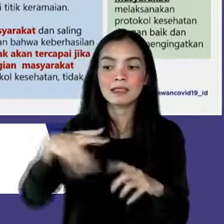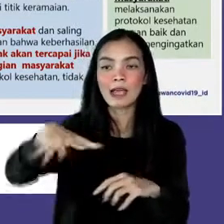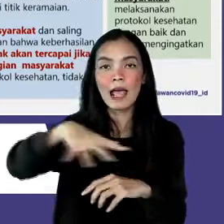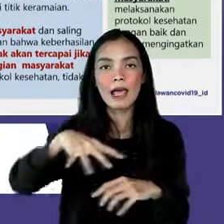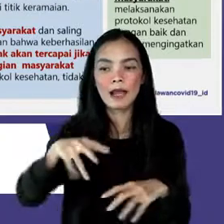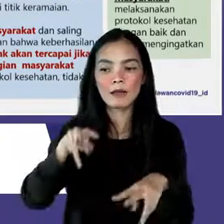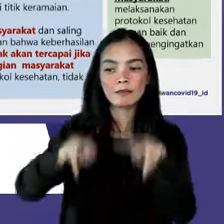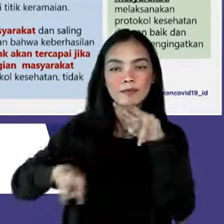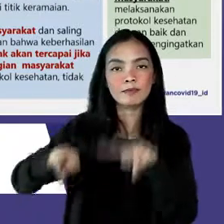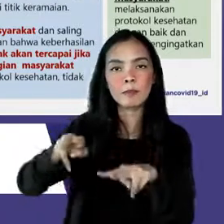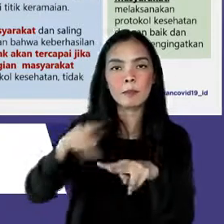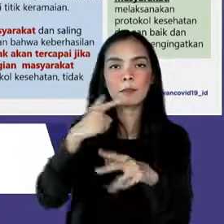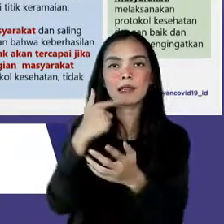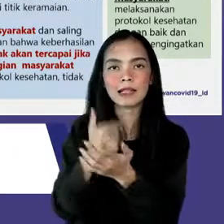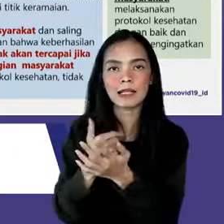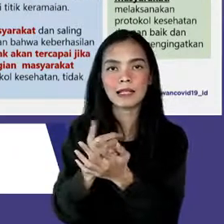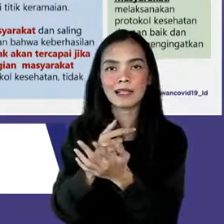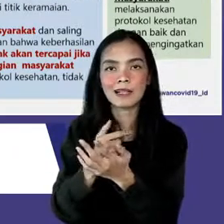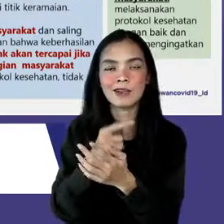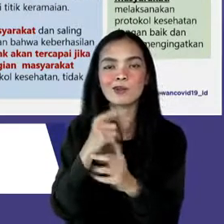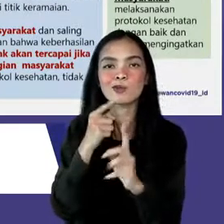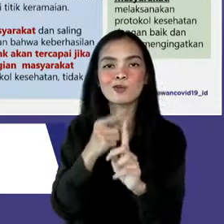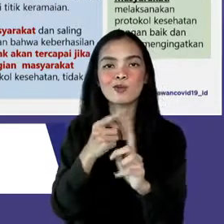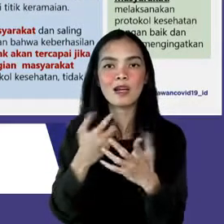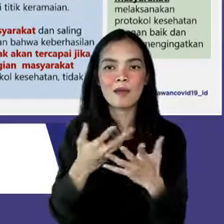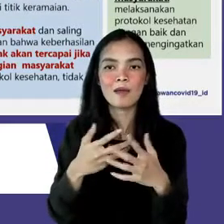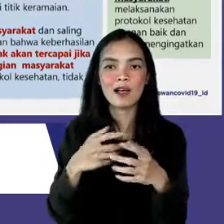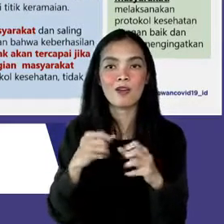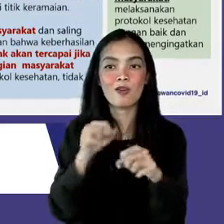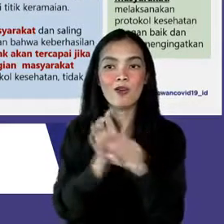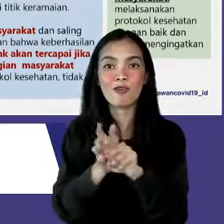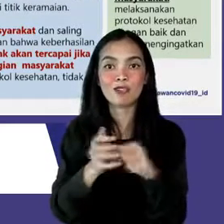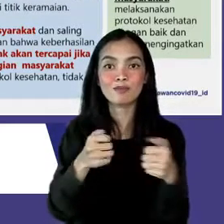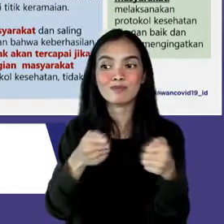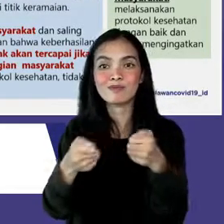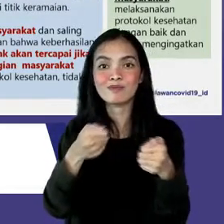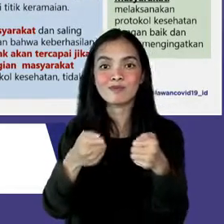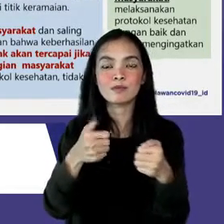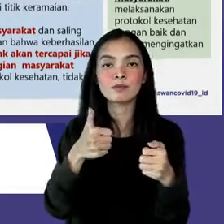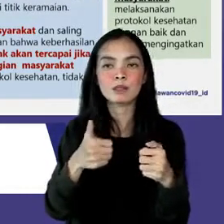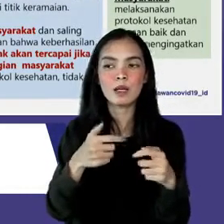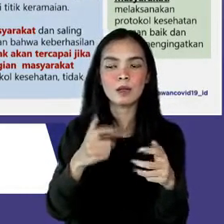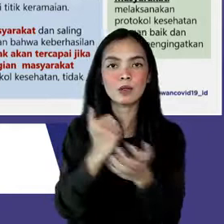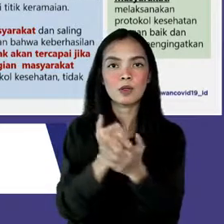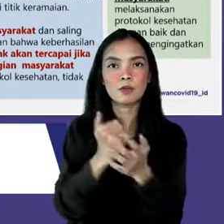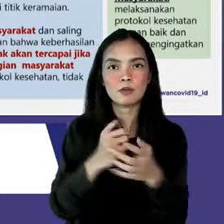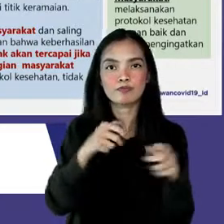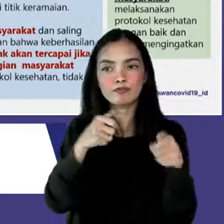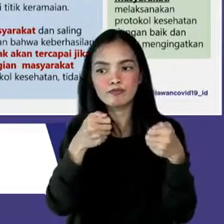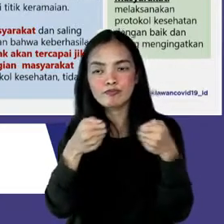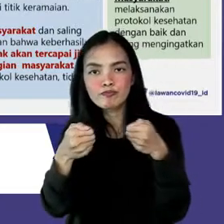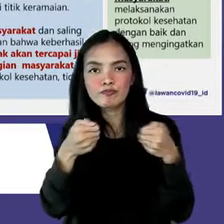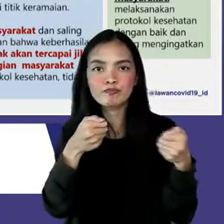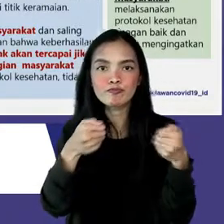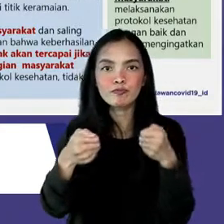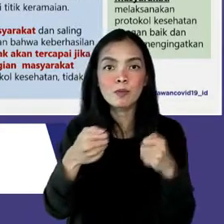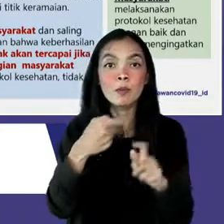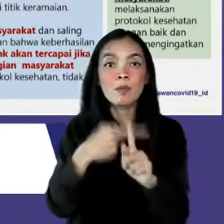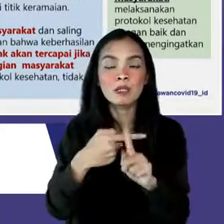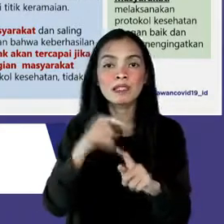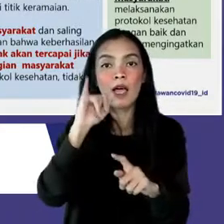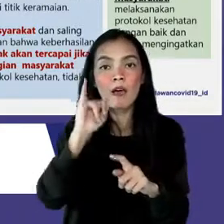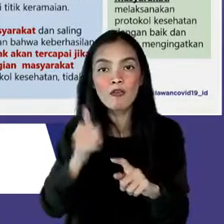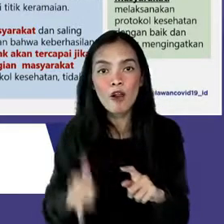menjadi penting untuk mencapai keefektifan penanganan. Evaluasi secara berkala juga harus dilakukan